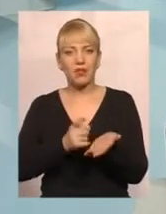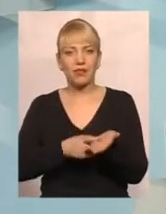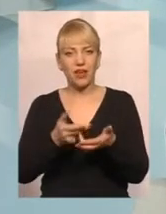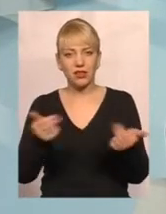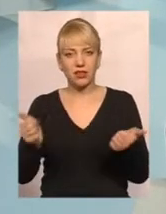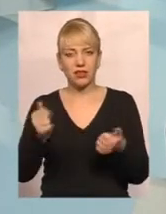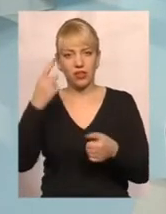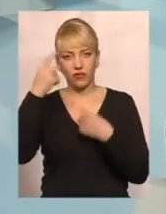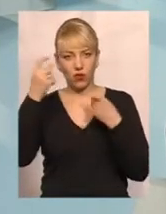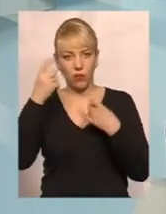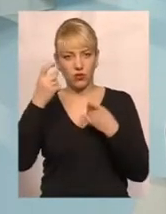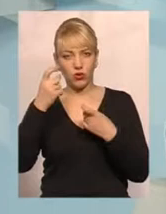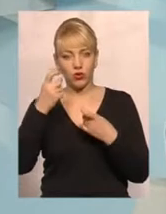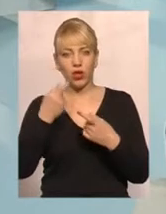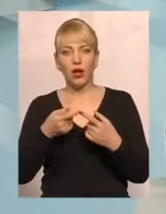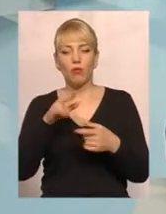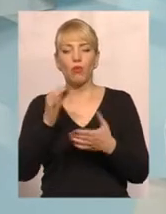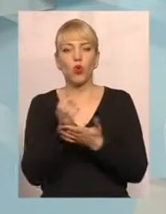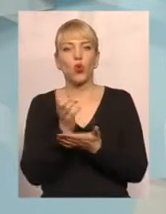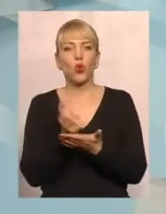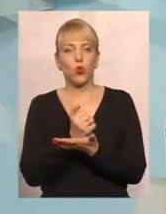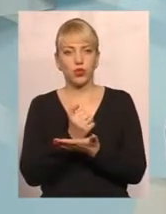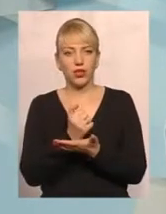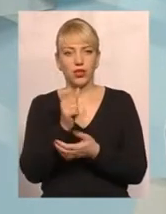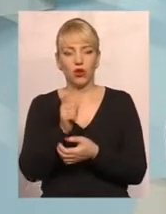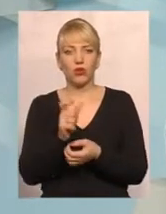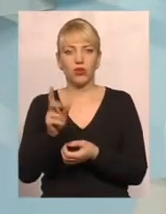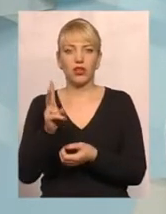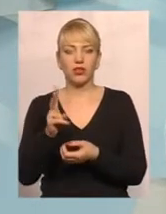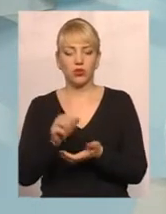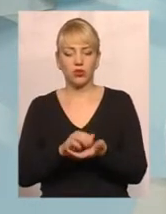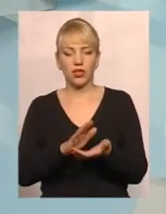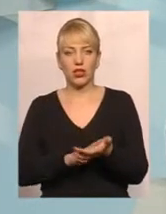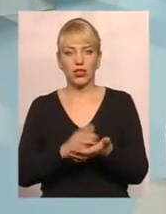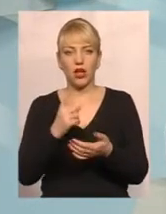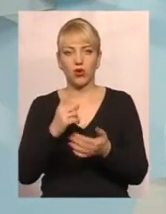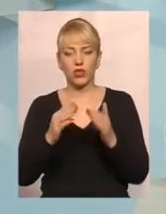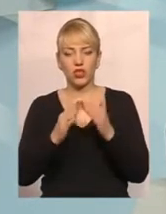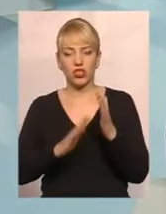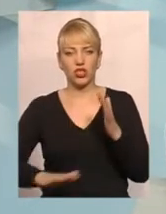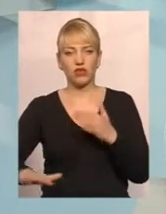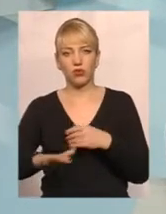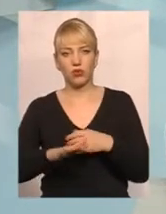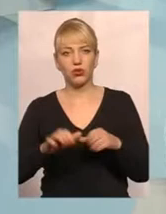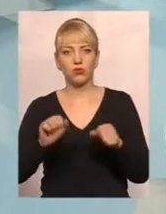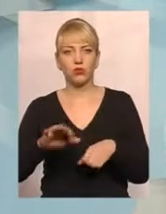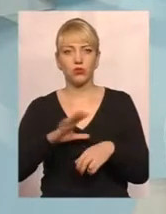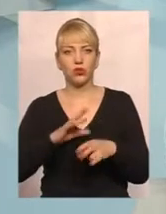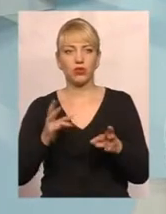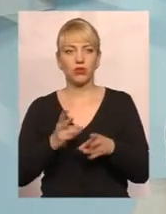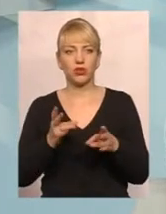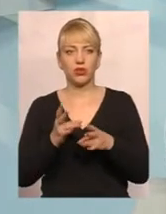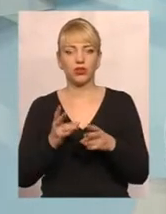скажімо так, про доходи громадян, які зареєстровані на одній житловій площі. Можливо, необхідно